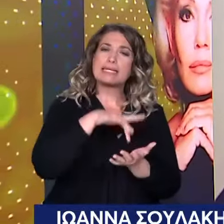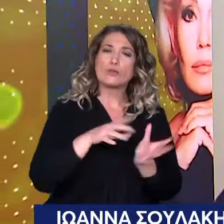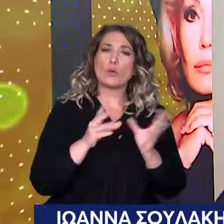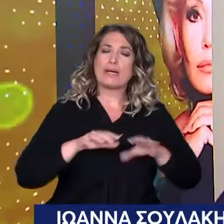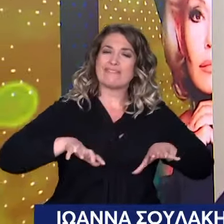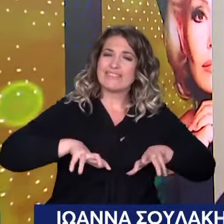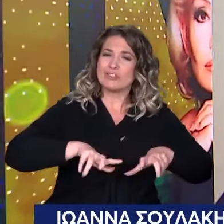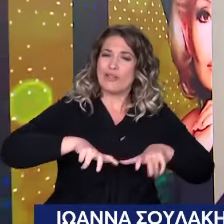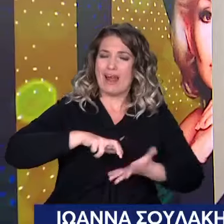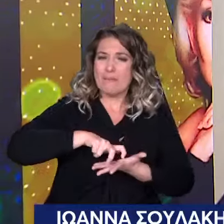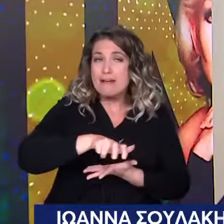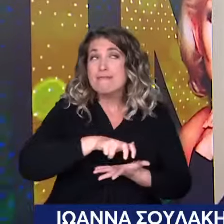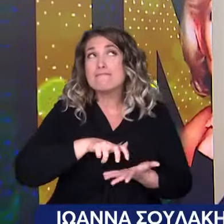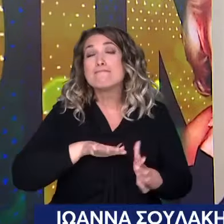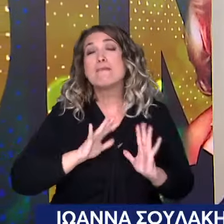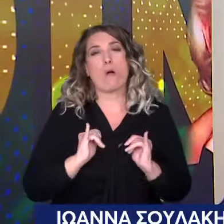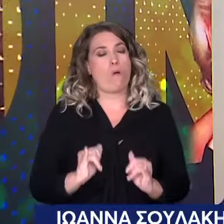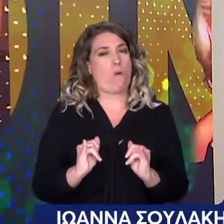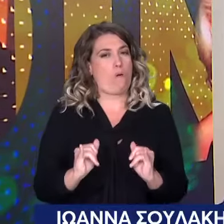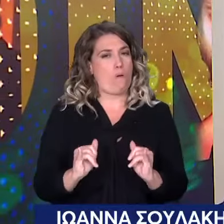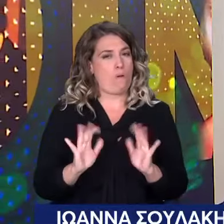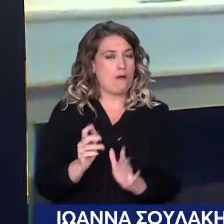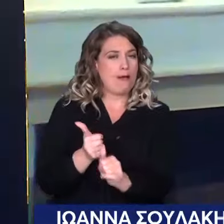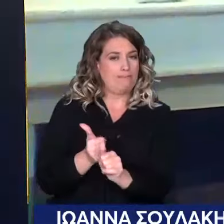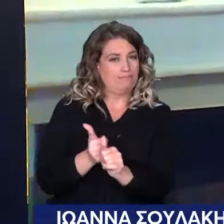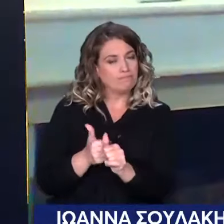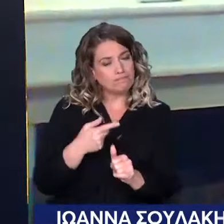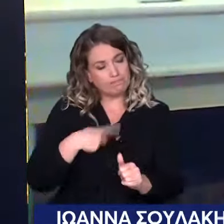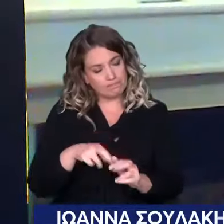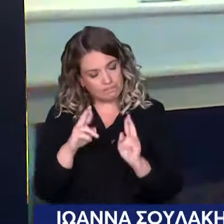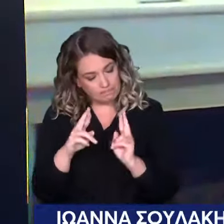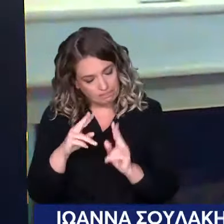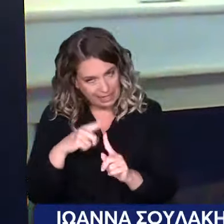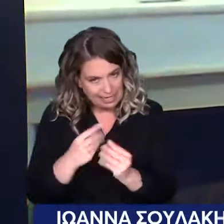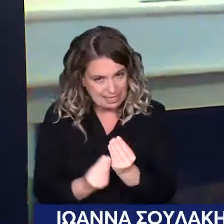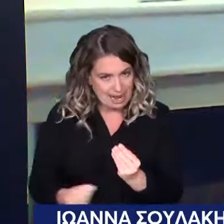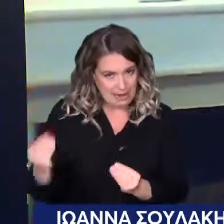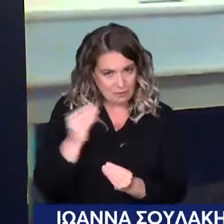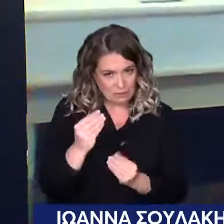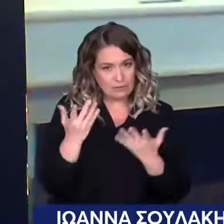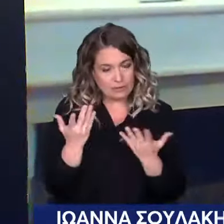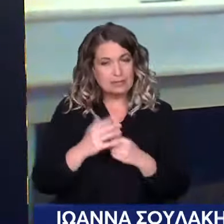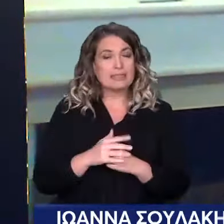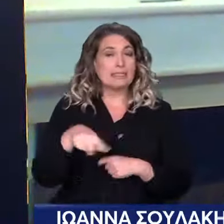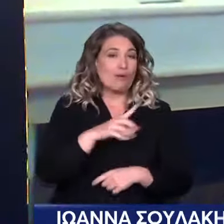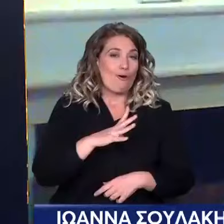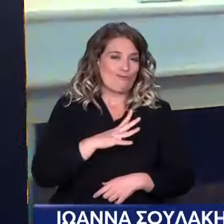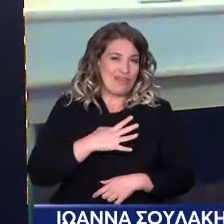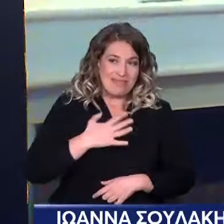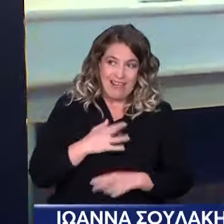κάποια στιγμή αναφερθεί. Ας ευχηθούμε όλοι το καλύτερο. Η αγωνία των δικών της ανθρώπων βεβαίως κορυφώνεται,